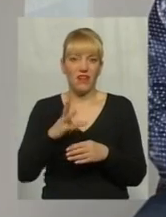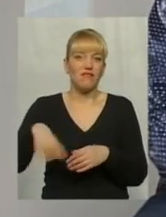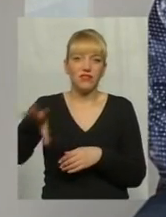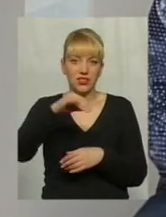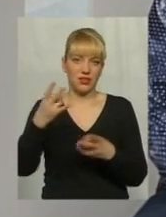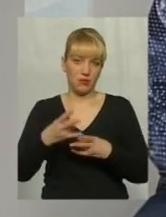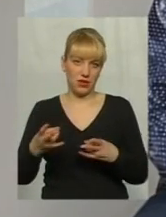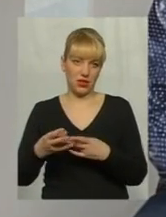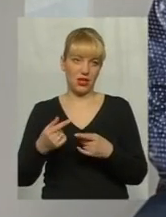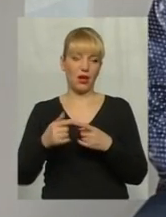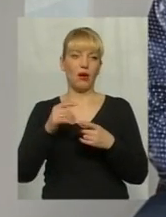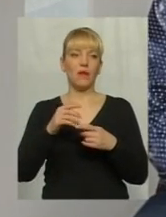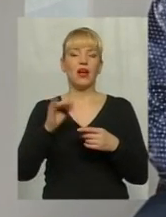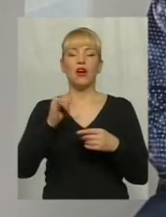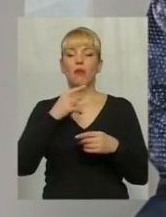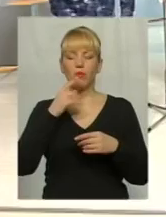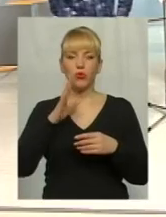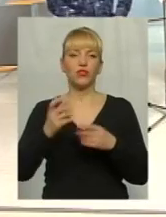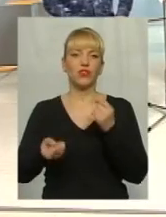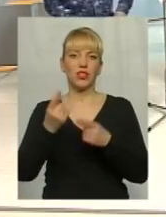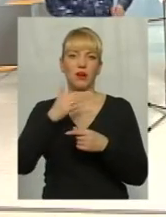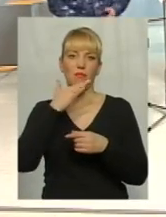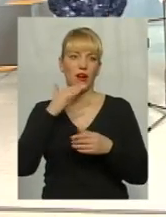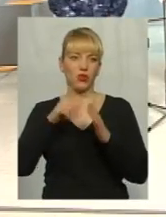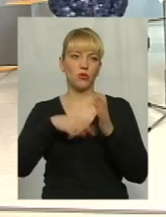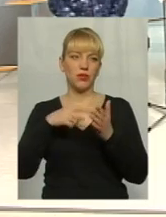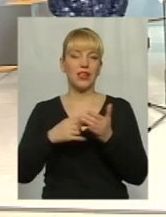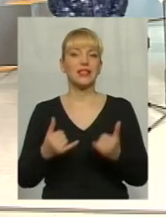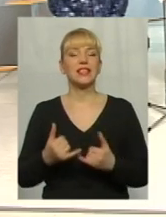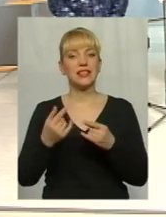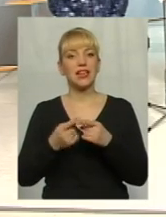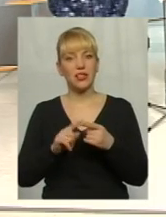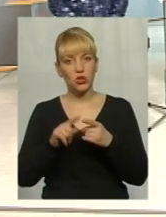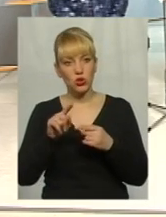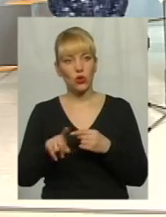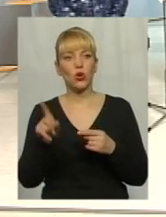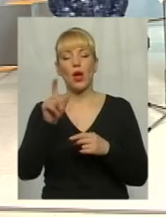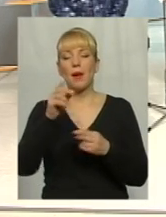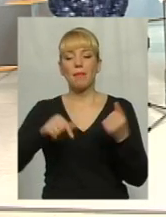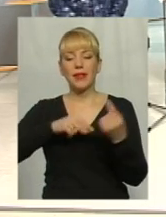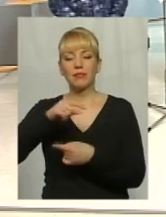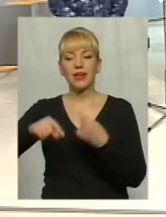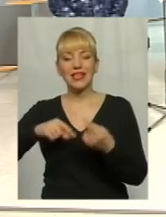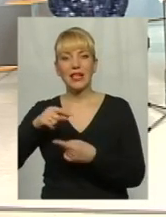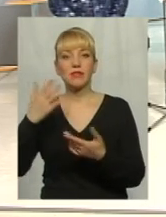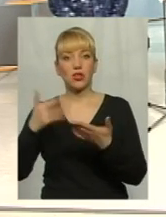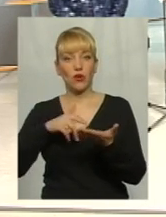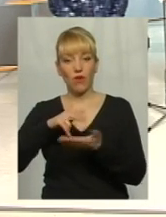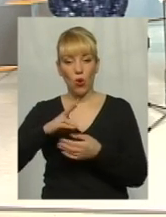дійде, будуть оці всі питання, що влада не робить то, влада не робить цей. Для цього потрібно все ж таки, щоб навіть ті самі підприємці, які виходять, вони пояснили, для чого вони